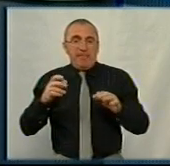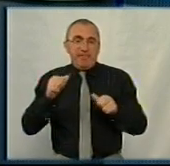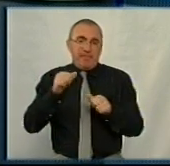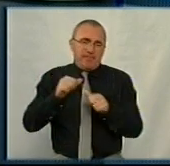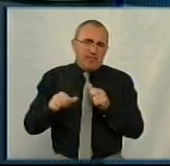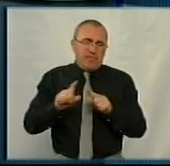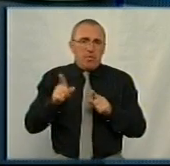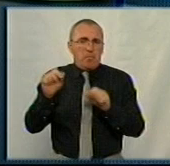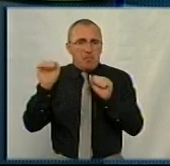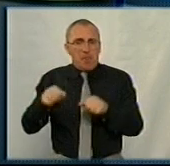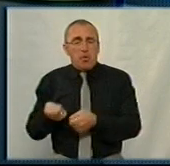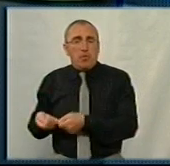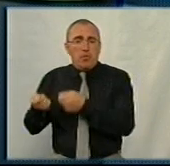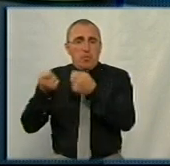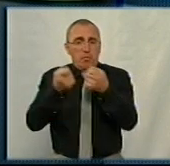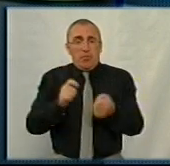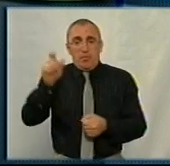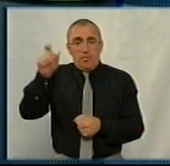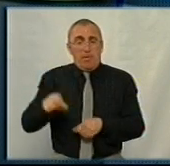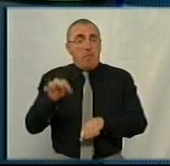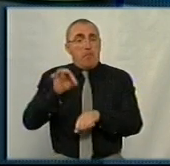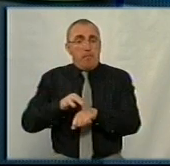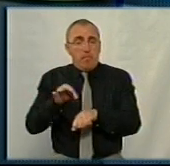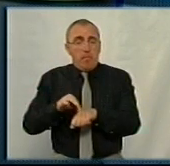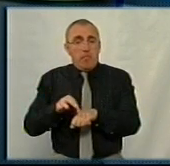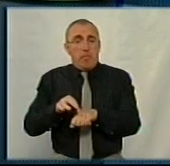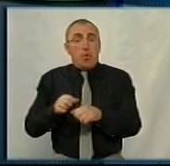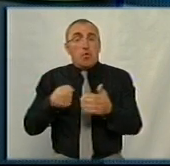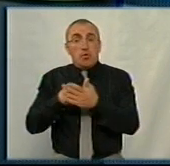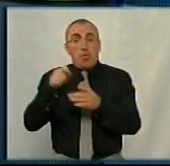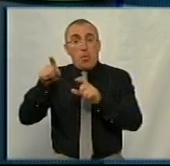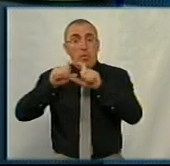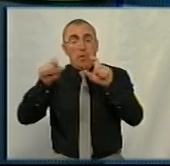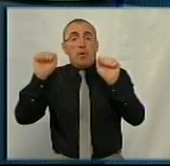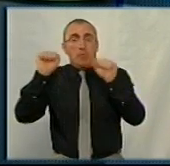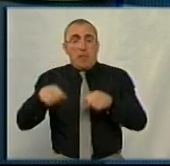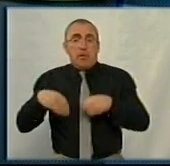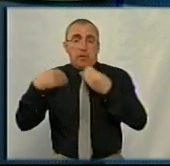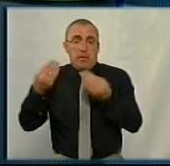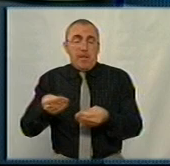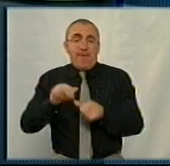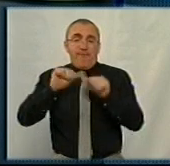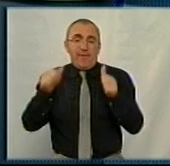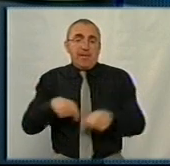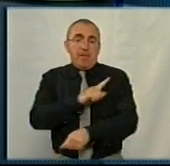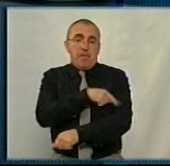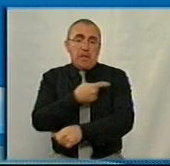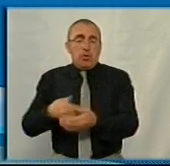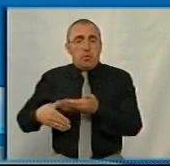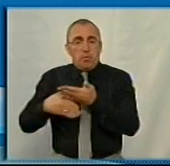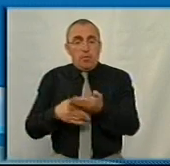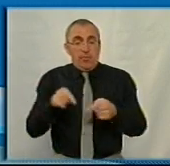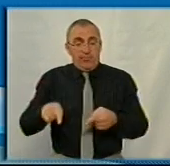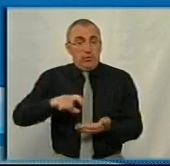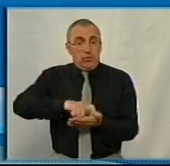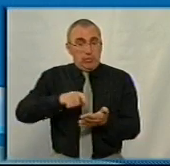дач, для того, щоб він міг довести, транспортувати цього пацієнта, саме в той заклад такий зміг би надавати цей вид медичної допомоги. Ми раніше в цій